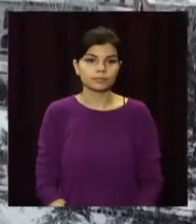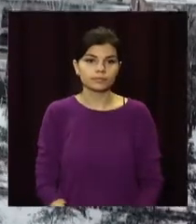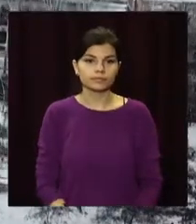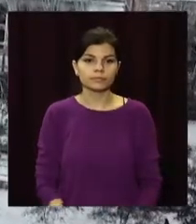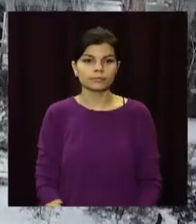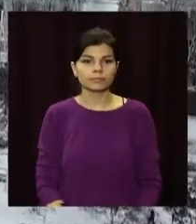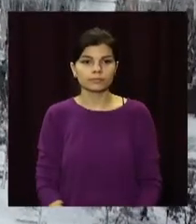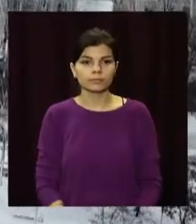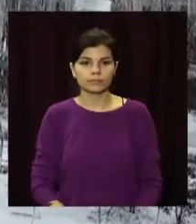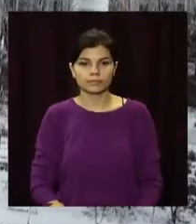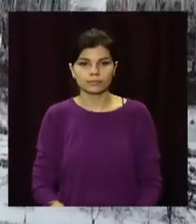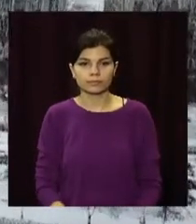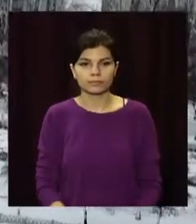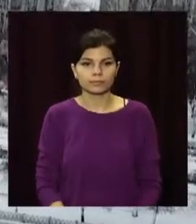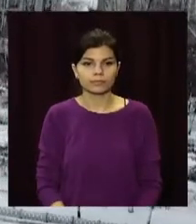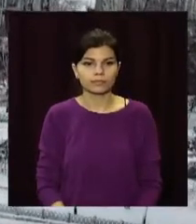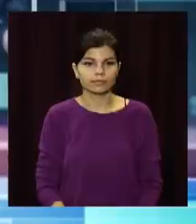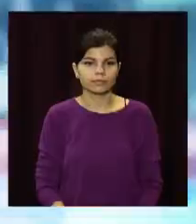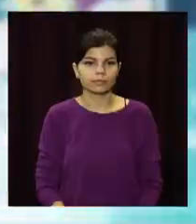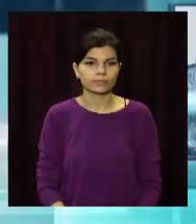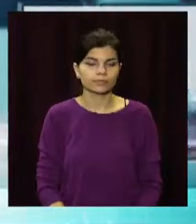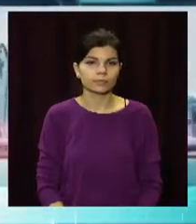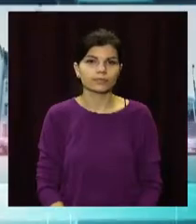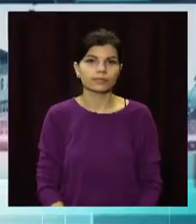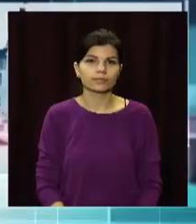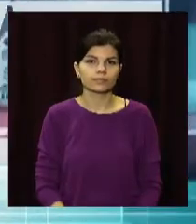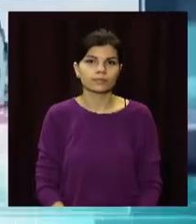Василь Самовар. Open News, телеканал «Відкритий».